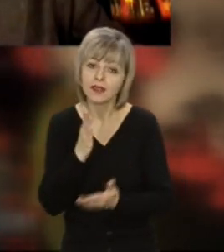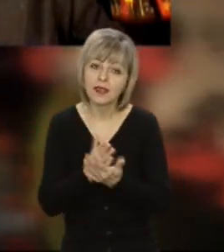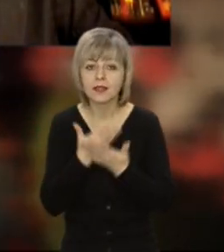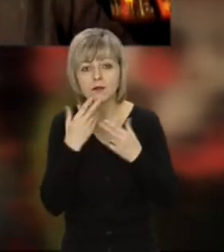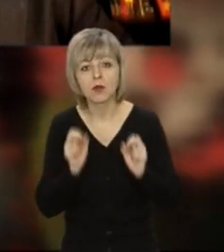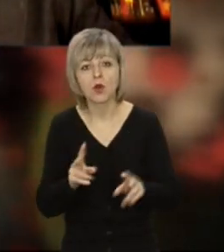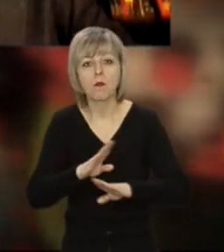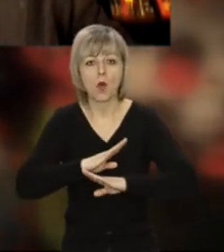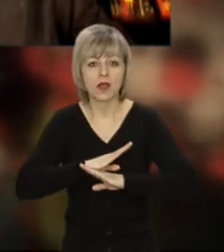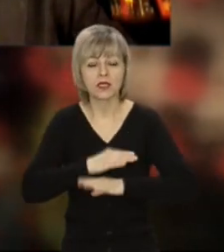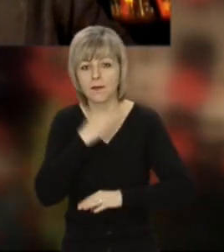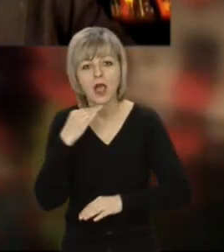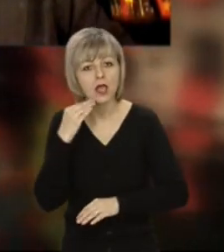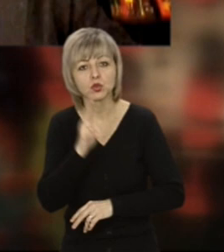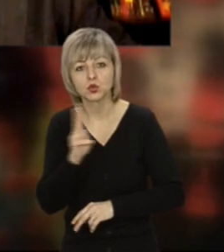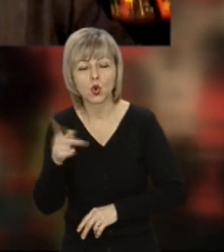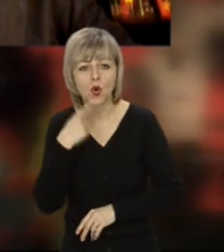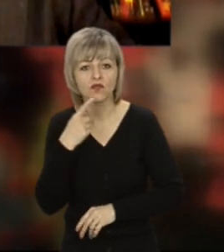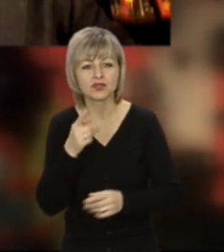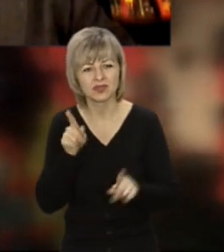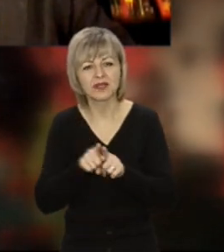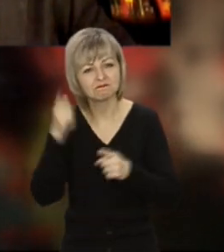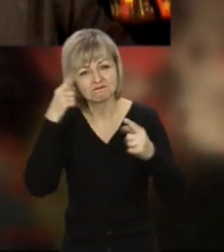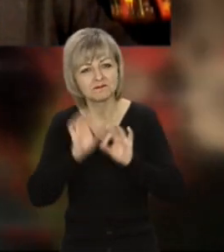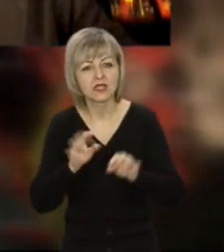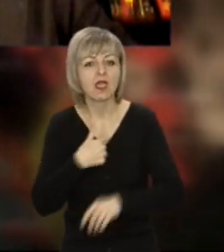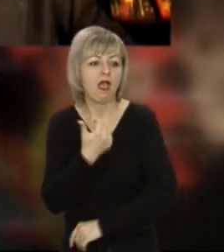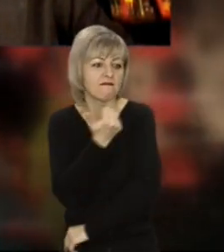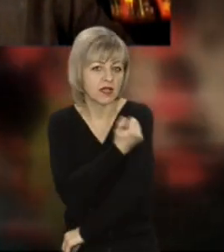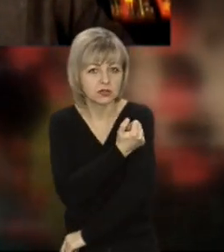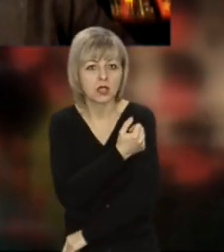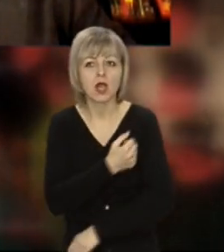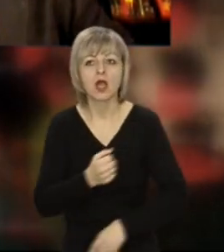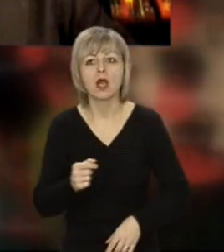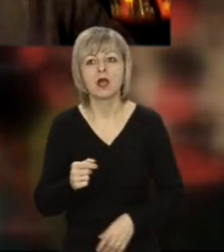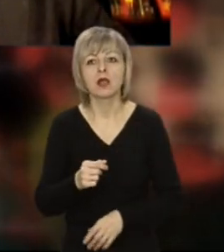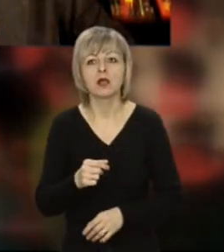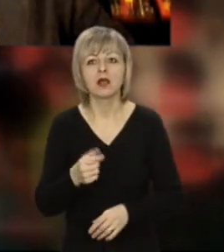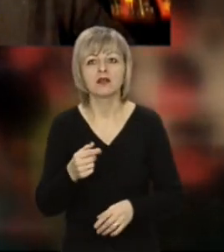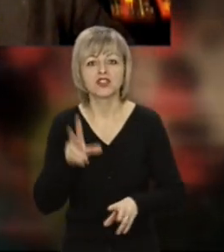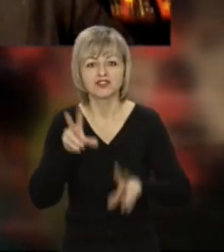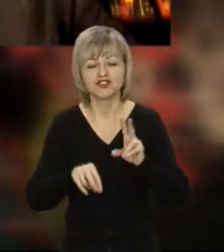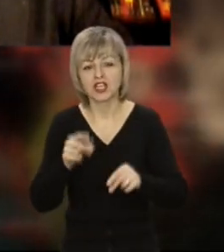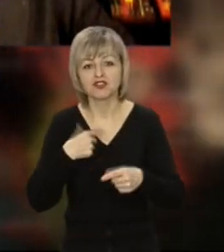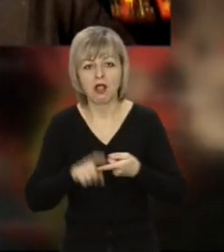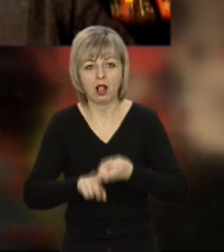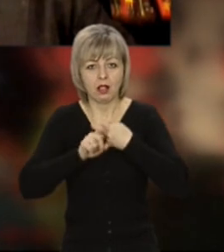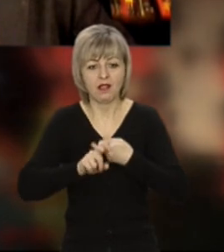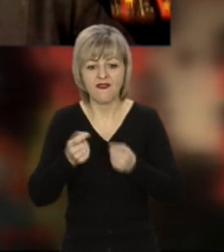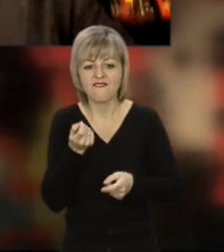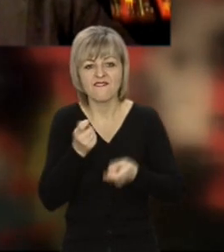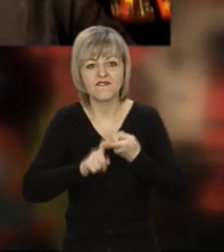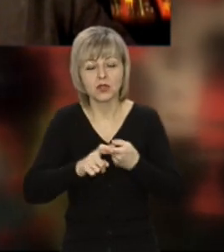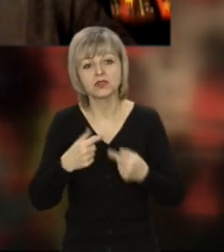померти? Бо багато говорять про те, що є міф, так, вакцинувався, і від того, що вакцинувався, заразився, ніби вірусом, і ти можеш